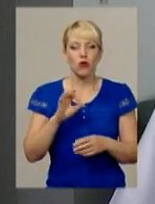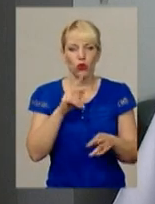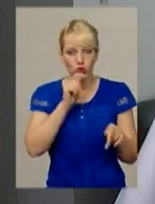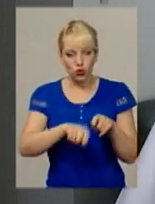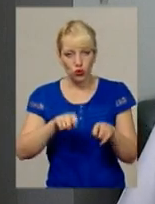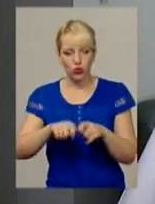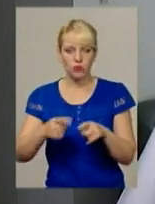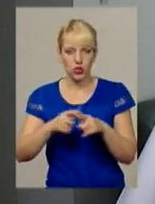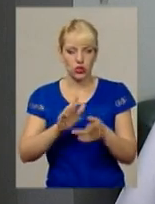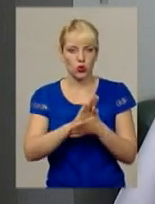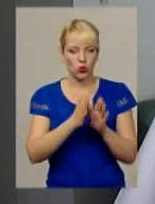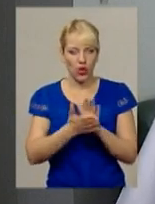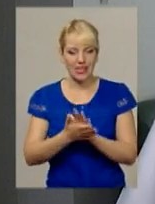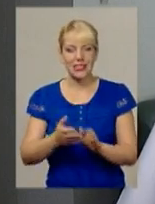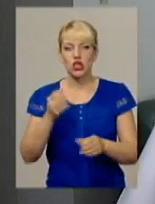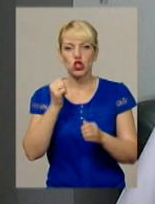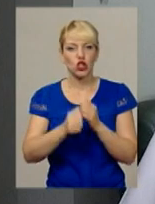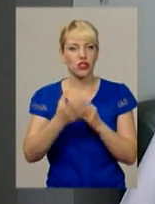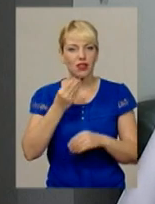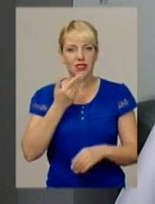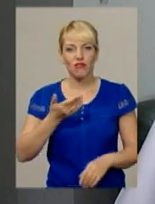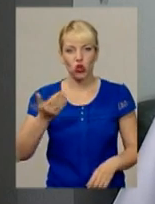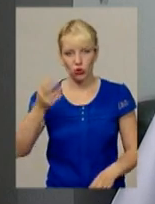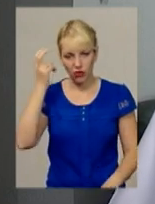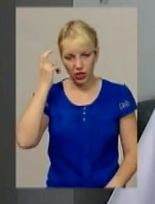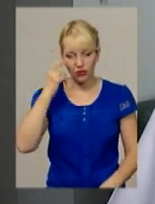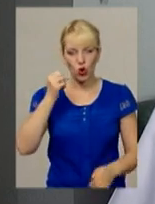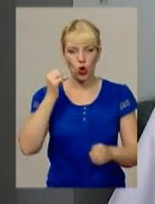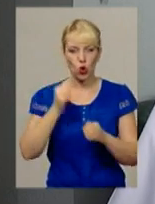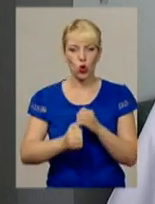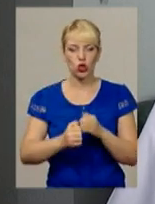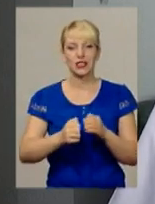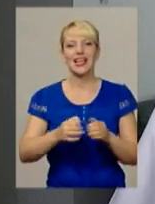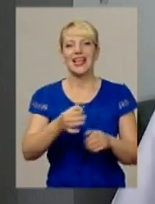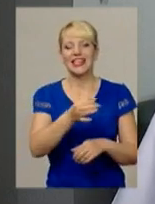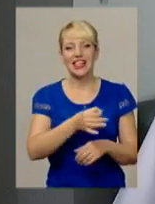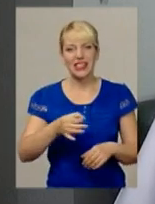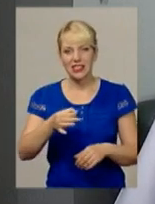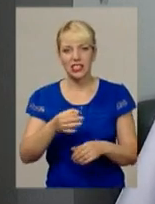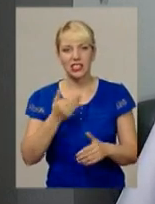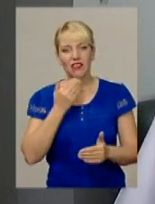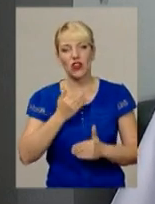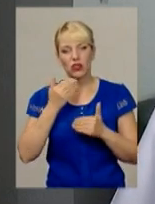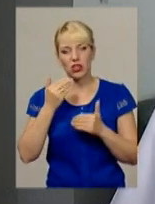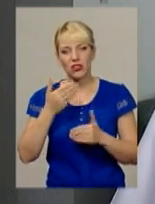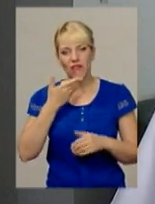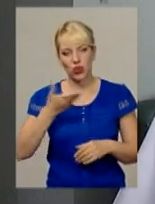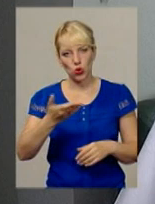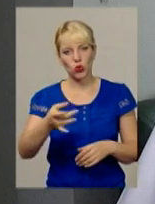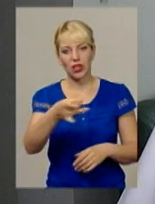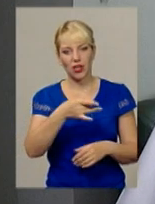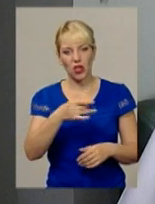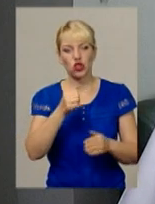ситуацію, щодня звітуємо до Києва, з кожної дільничі державної в нашій області звітують в район, з району